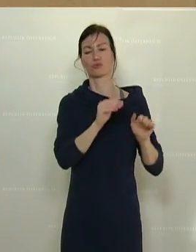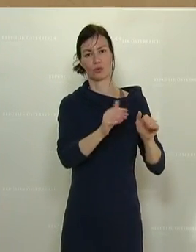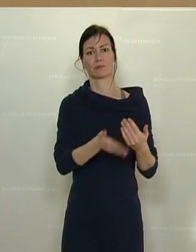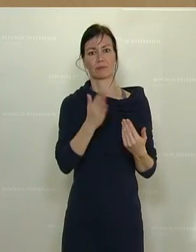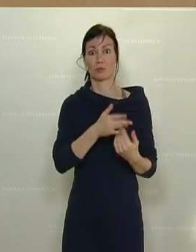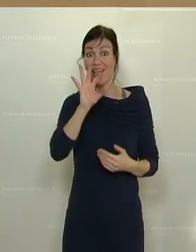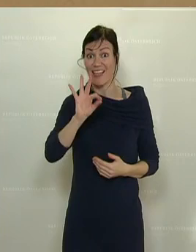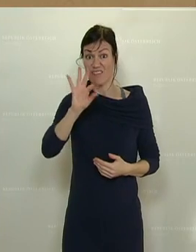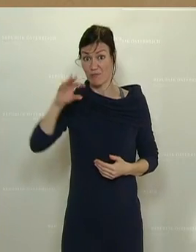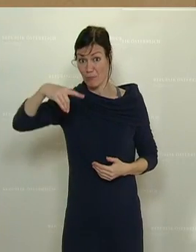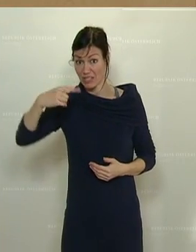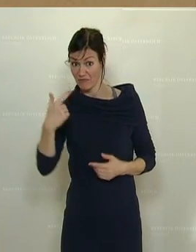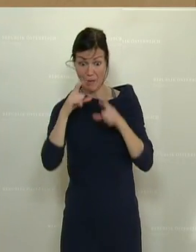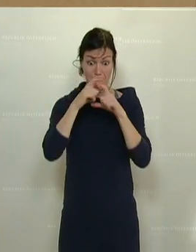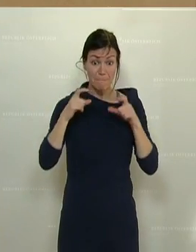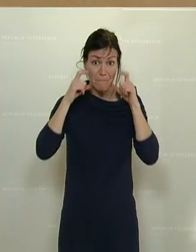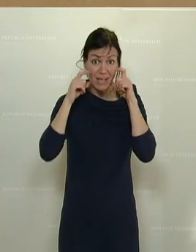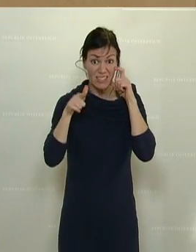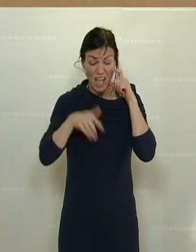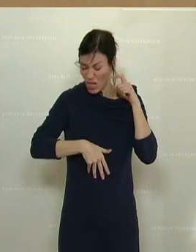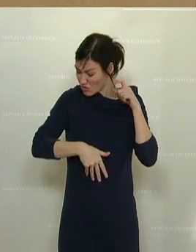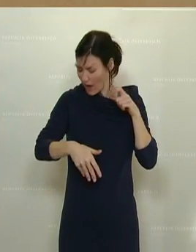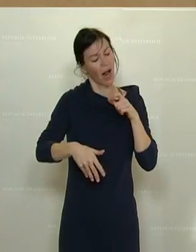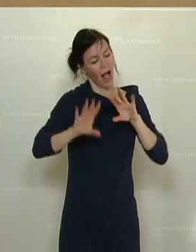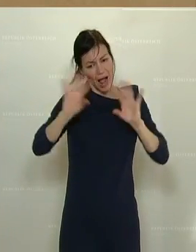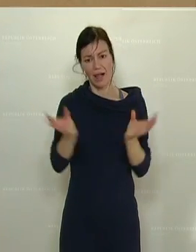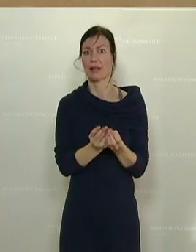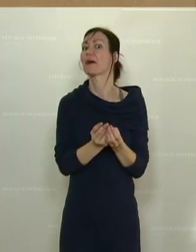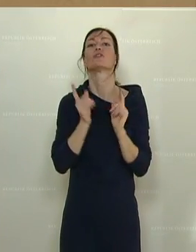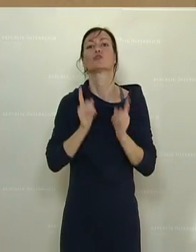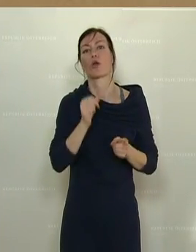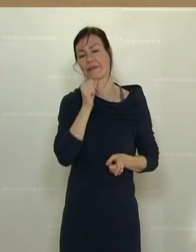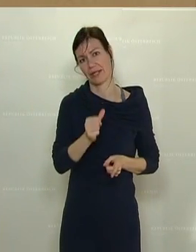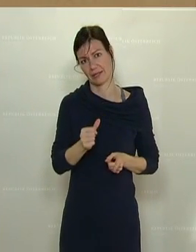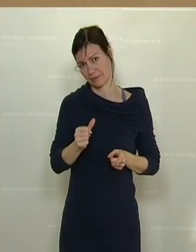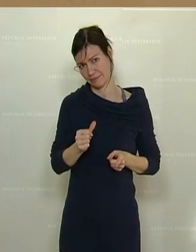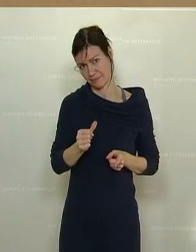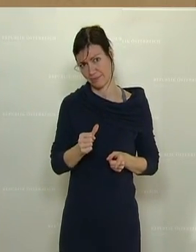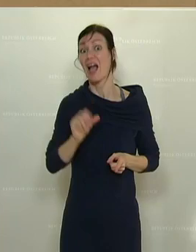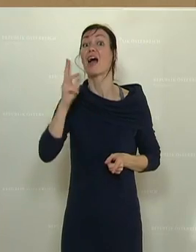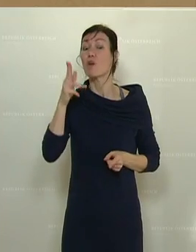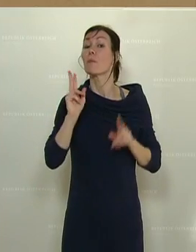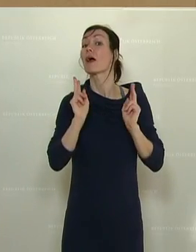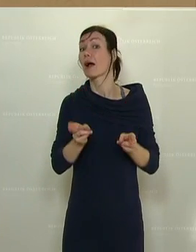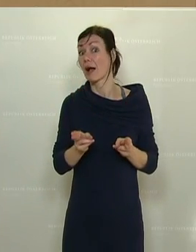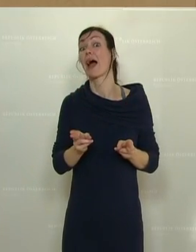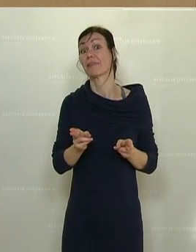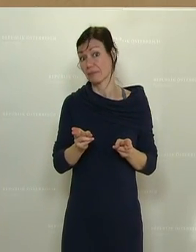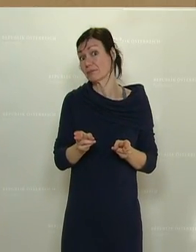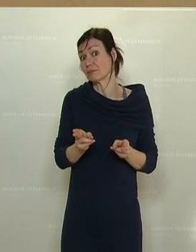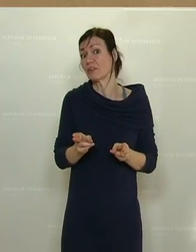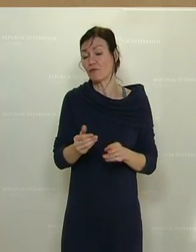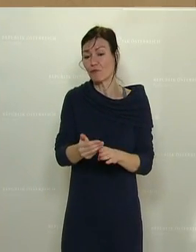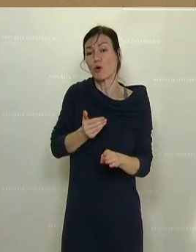FFP2-Masken ist generell einer Schwangeren nicht zumutbar und führt zu einer frühzeitigen Garantierung.